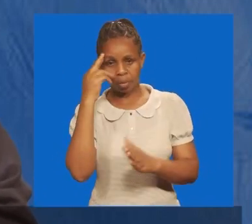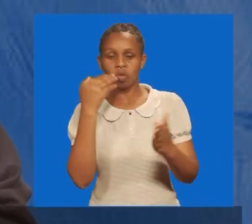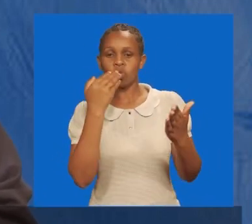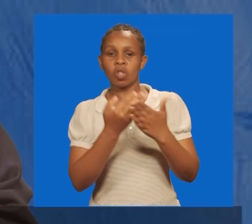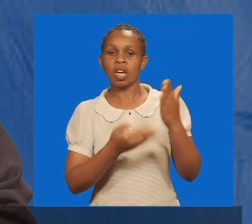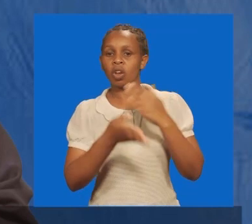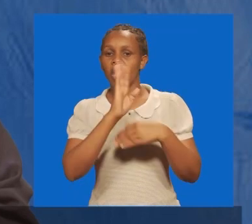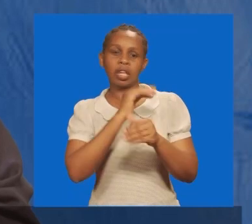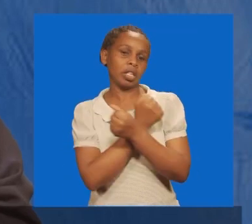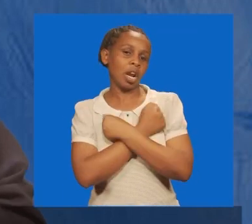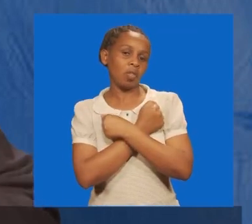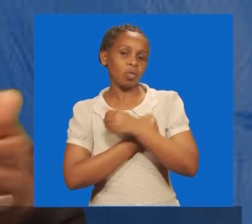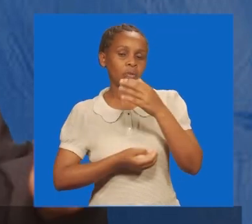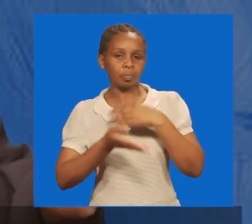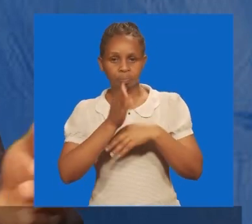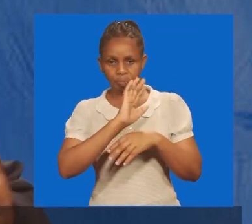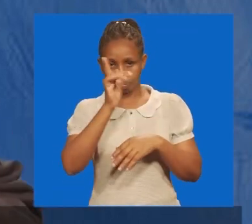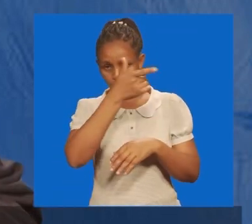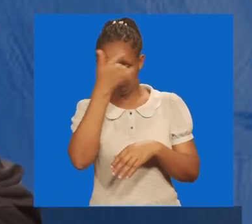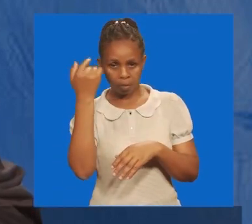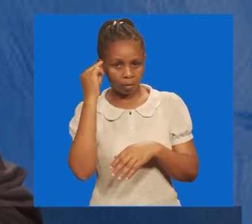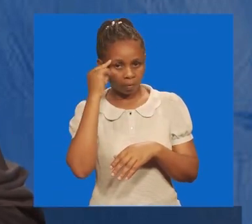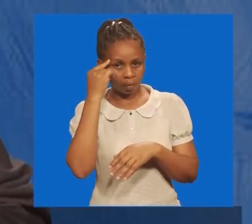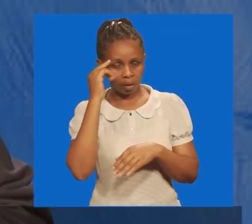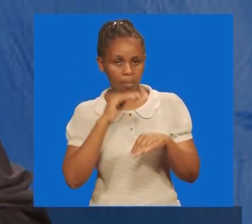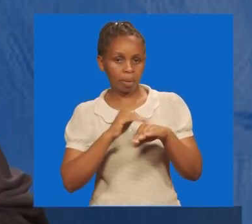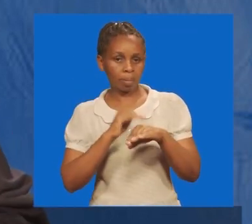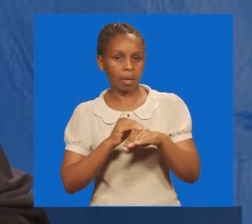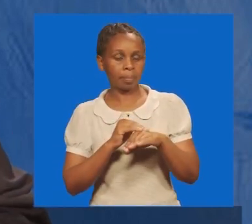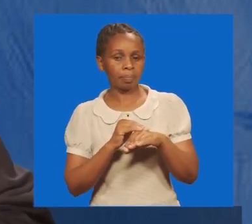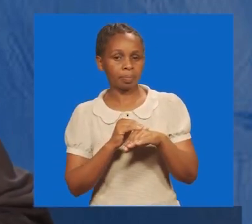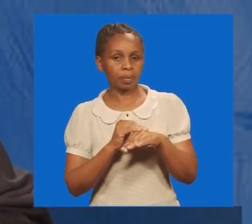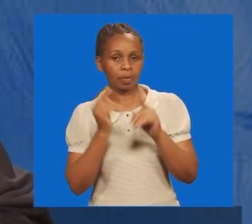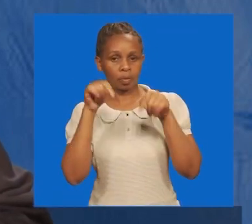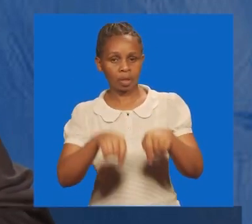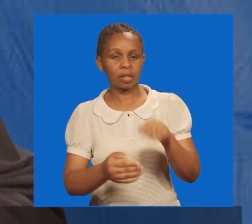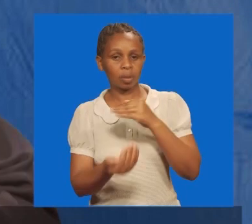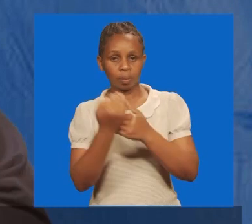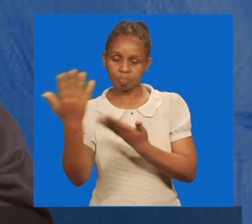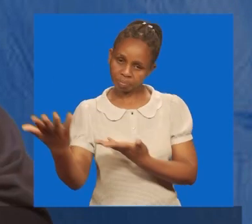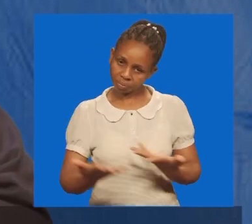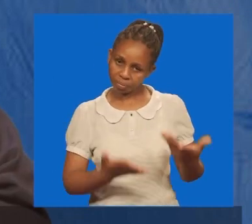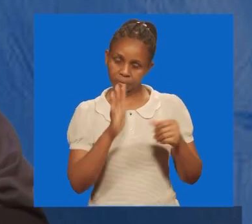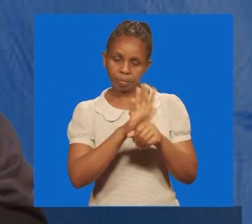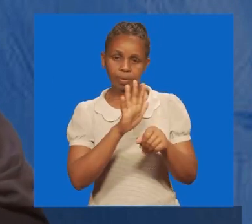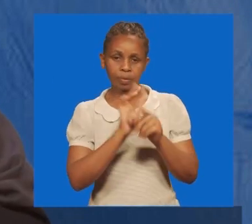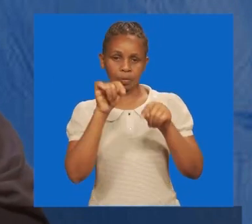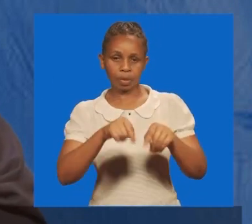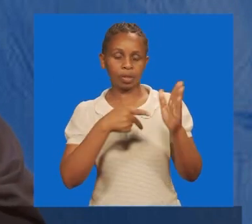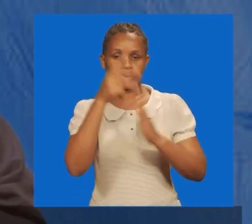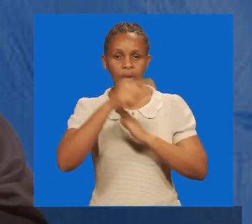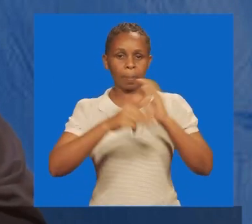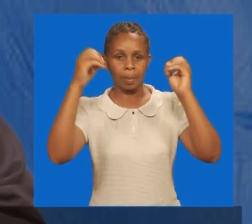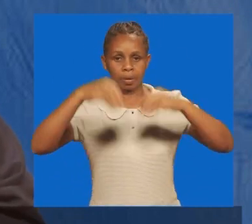kumbuka tuku mshukuru. Na umpende tu, maana, anakufikiria mema. Kwa subu ya leo,